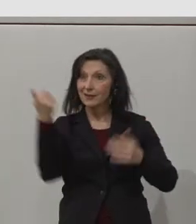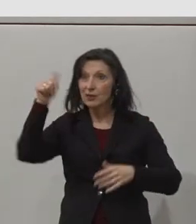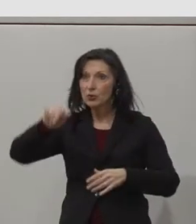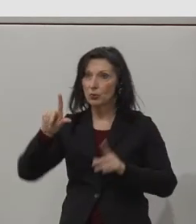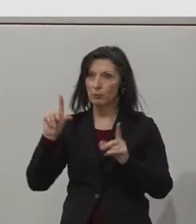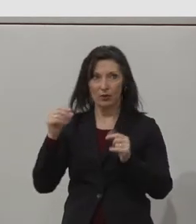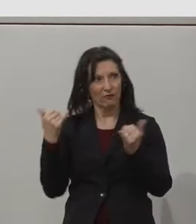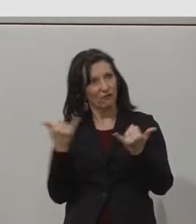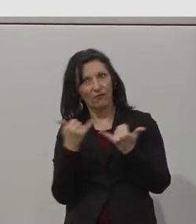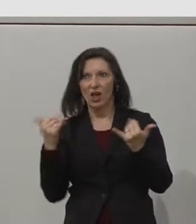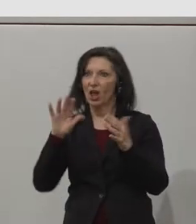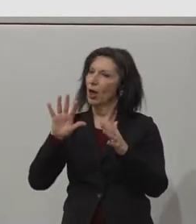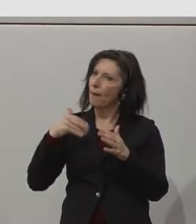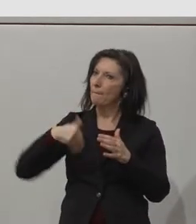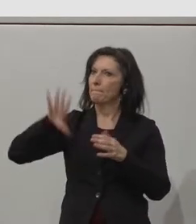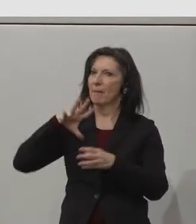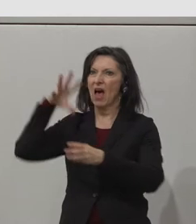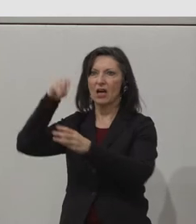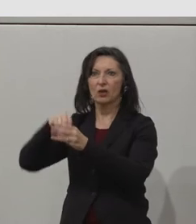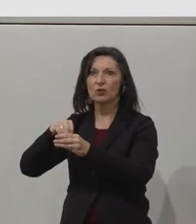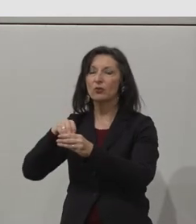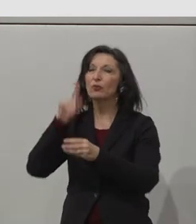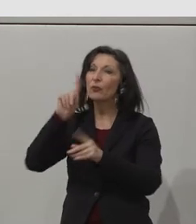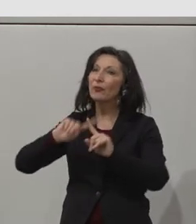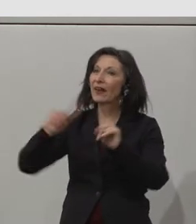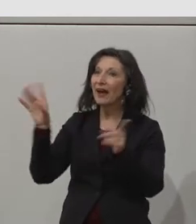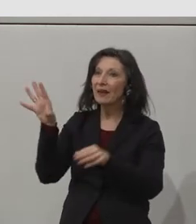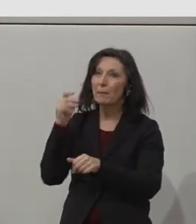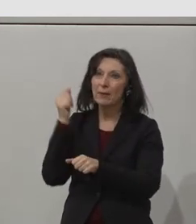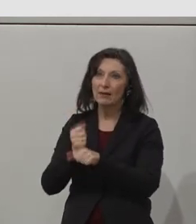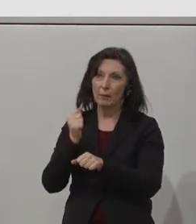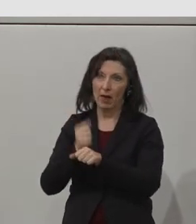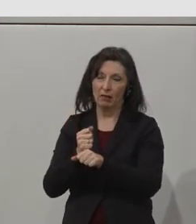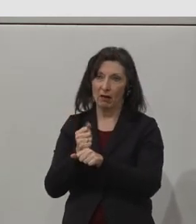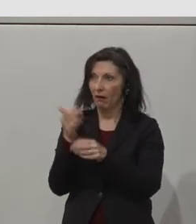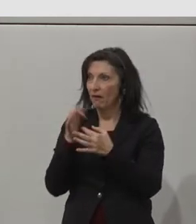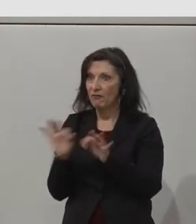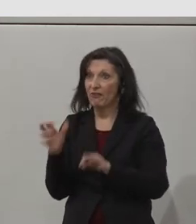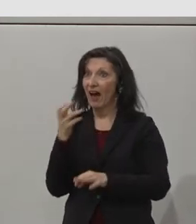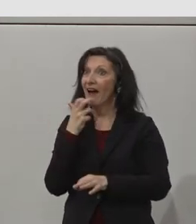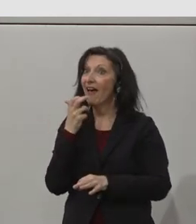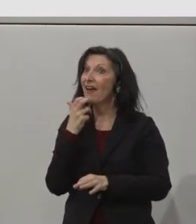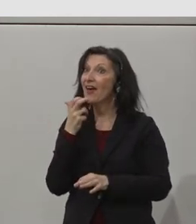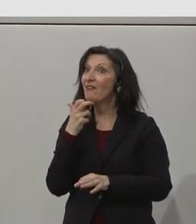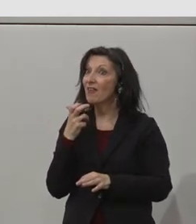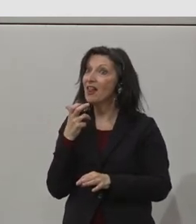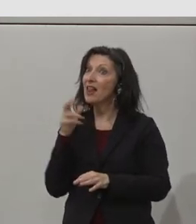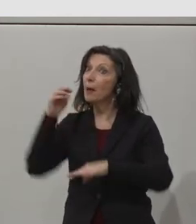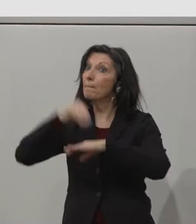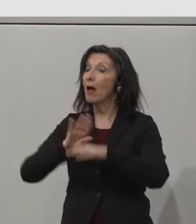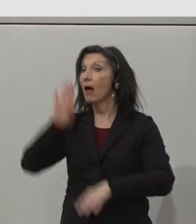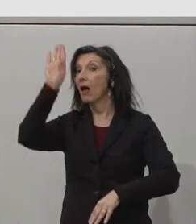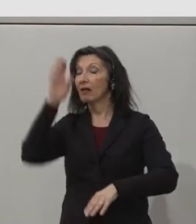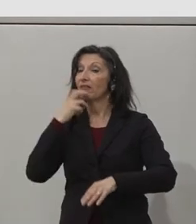become mentors, to volunteer to be a mentor to these young people and to show their